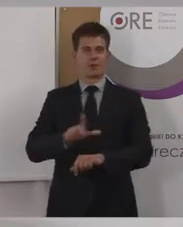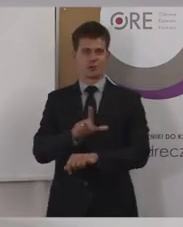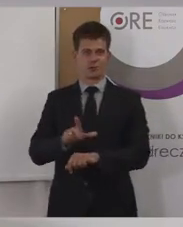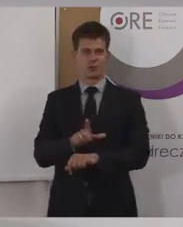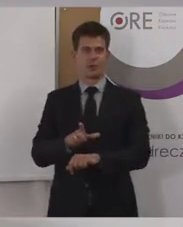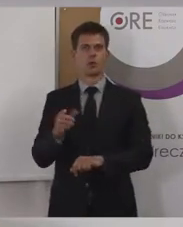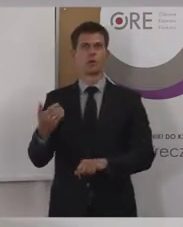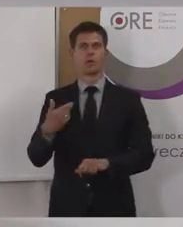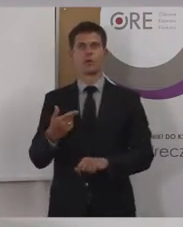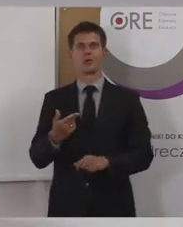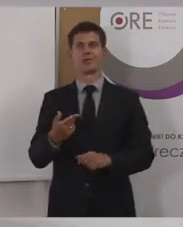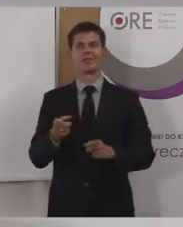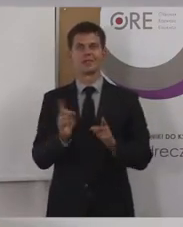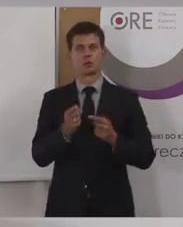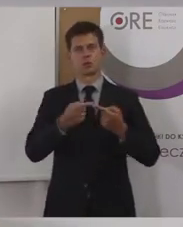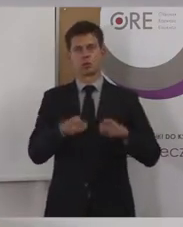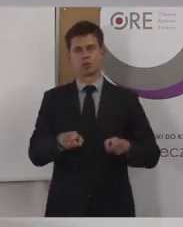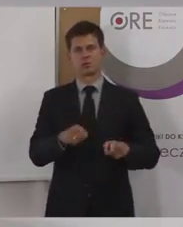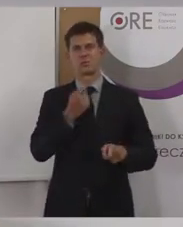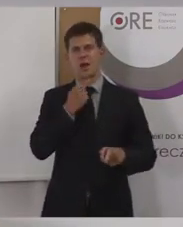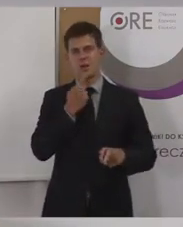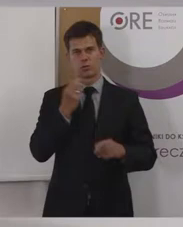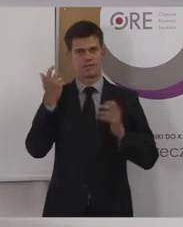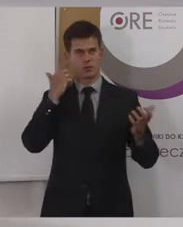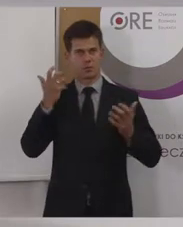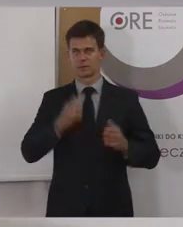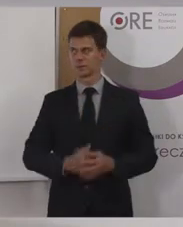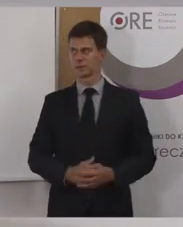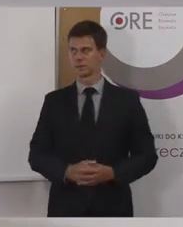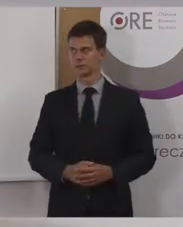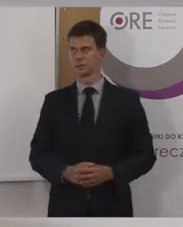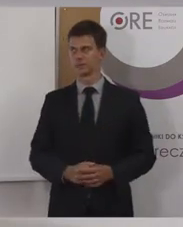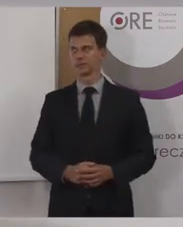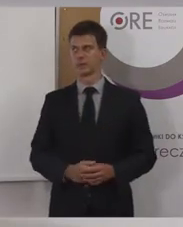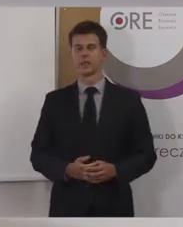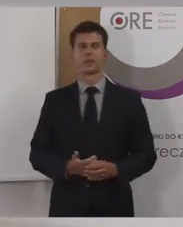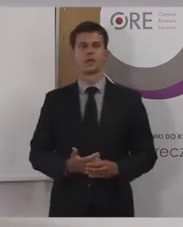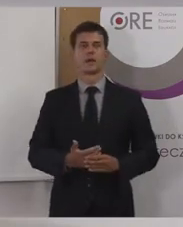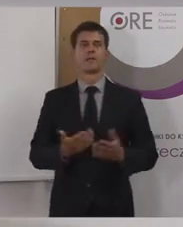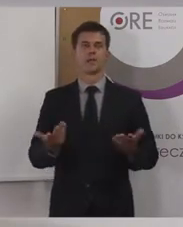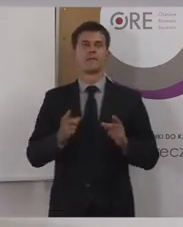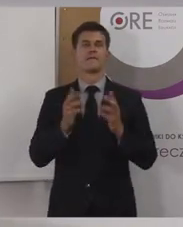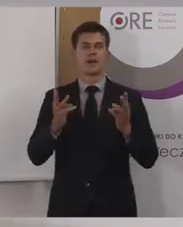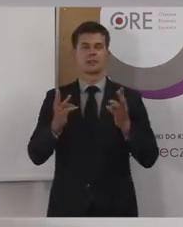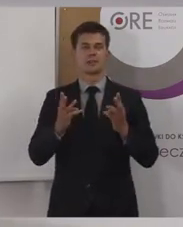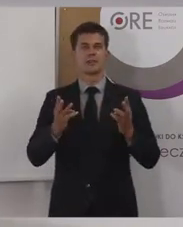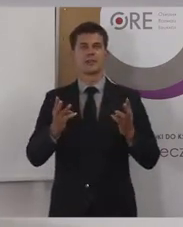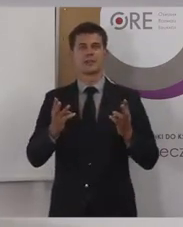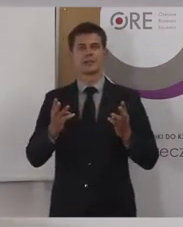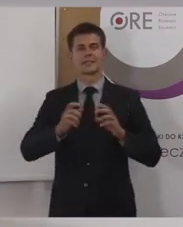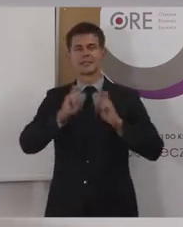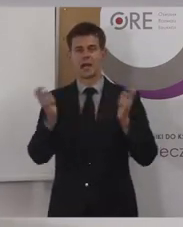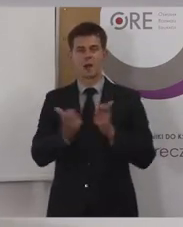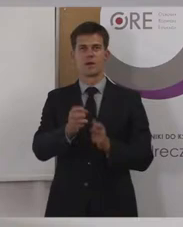jest, można powiedzieć, pigułka tego WCAG 2.0. Natomiast wszystko, całą